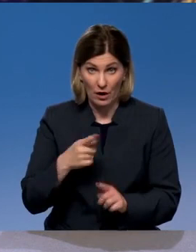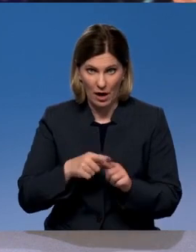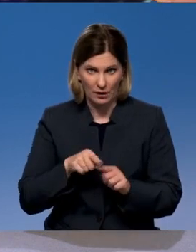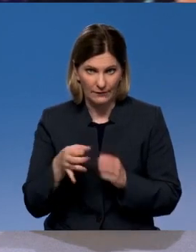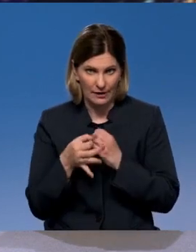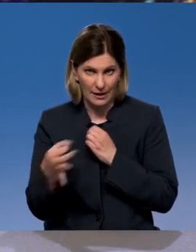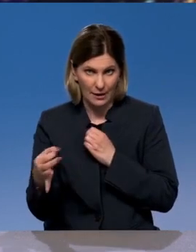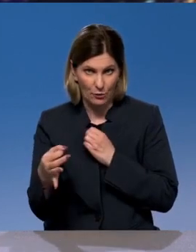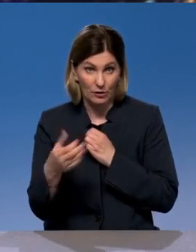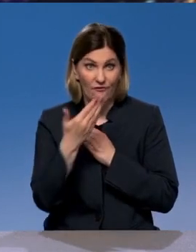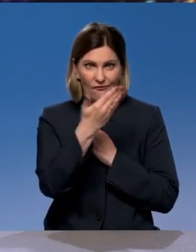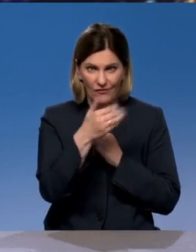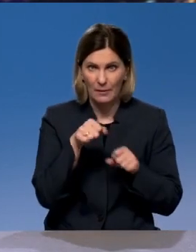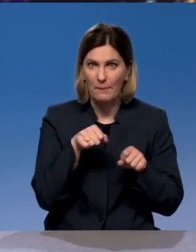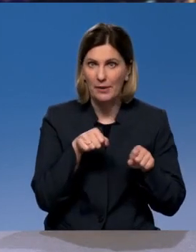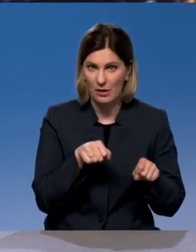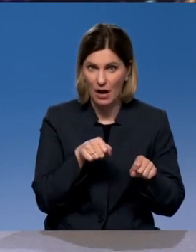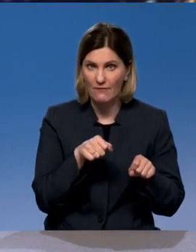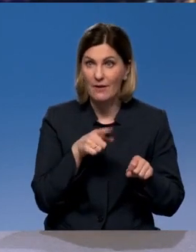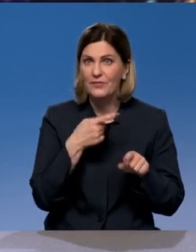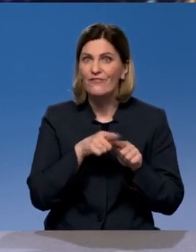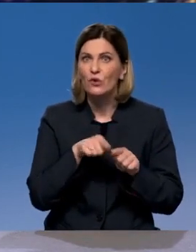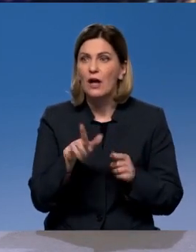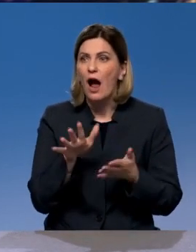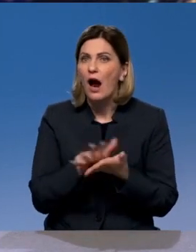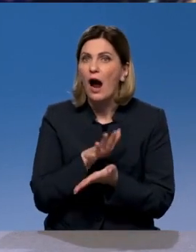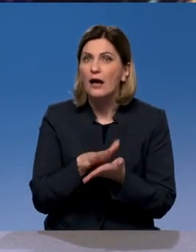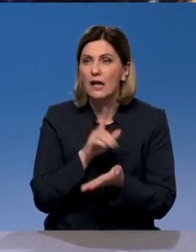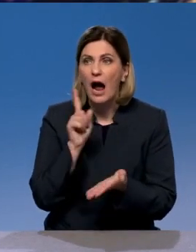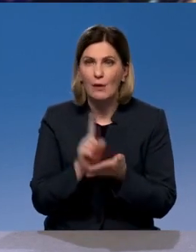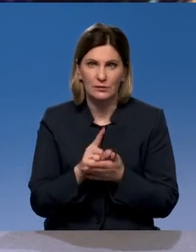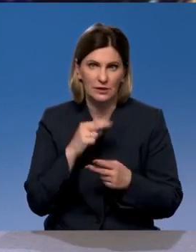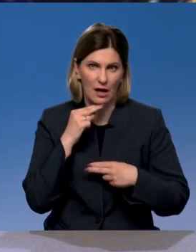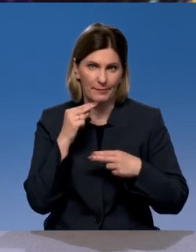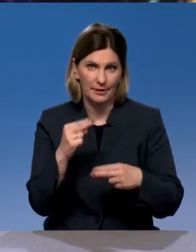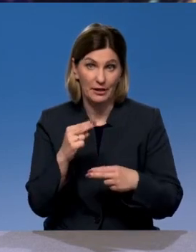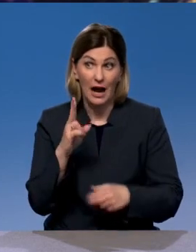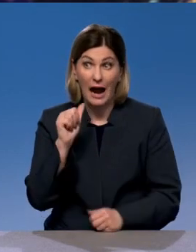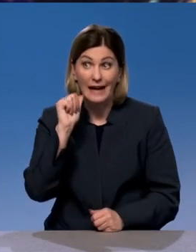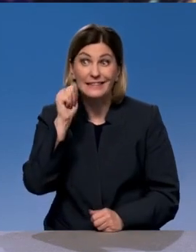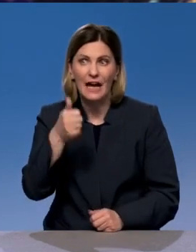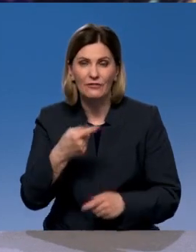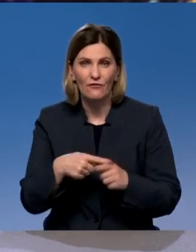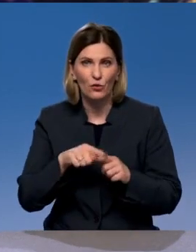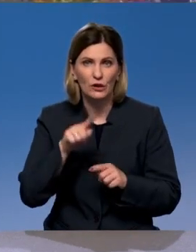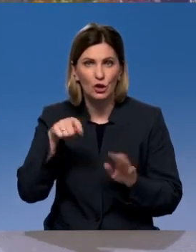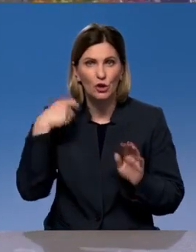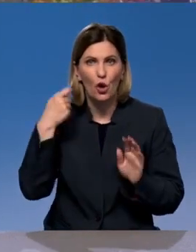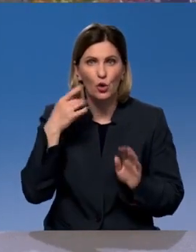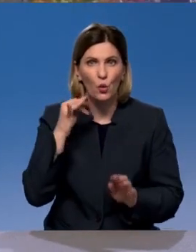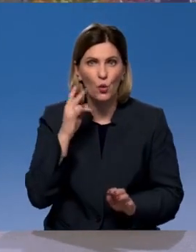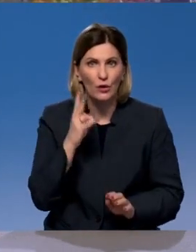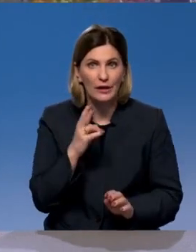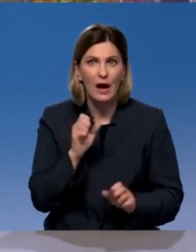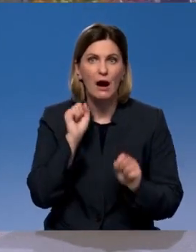вы правы, та же пресс-служба на это обратит внимание. Ведь завтра этот ролик может попасться на глаза пресс-службы